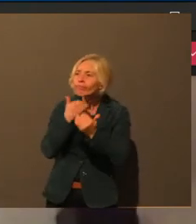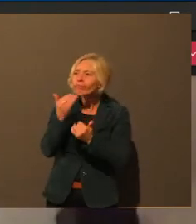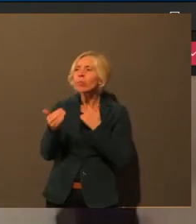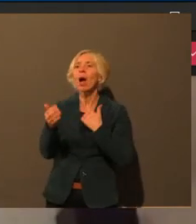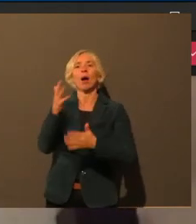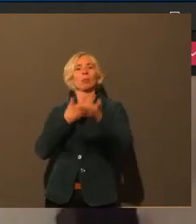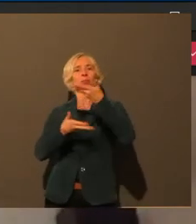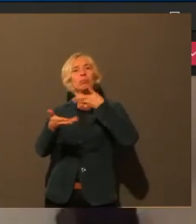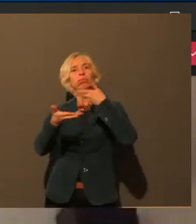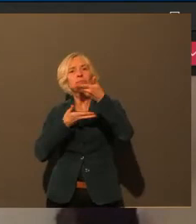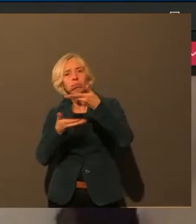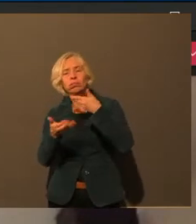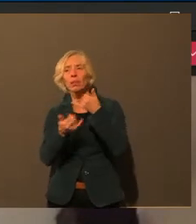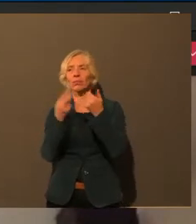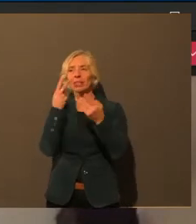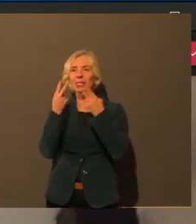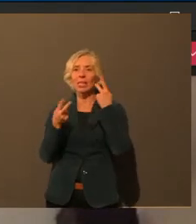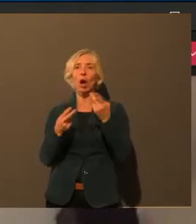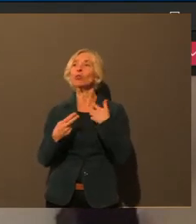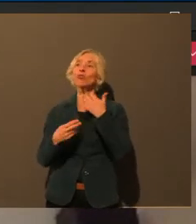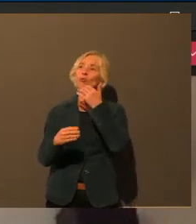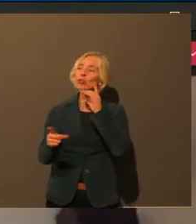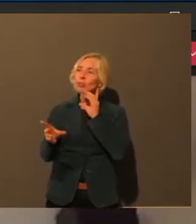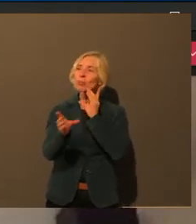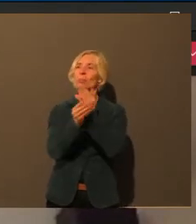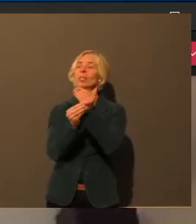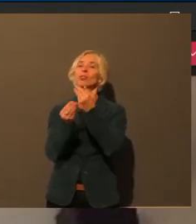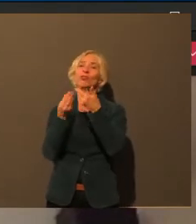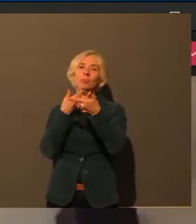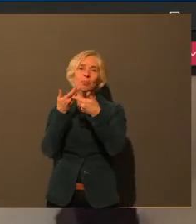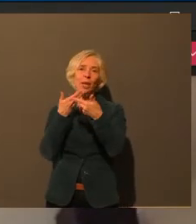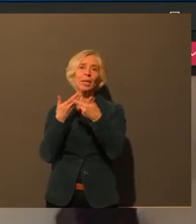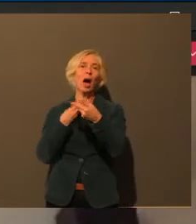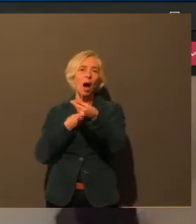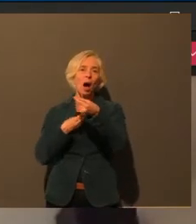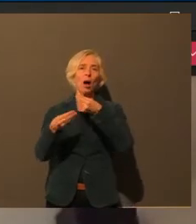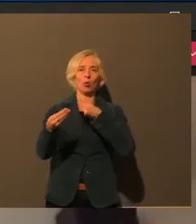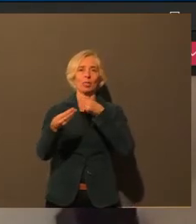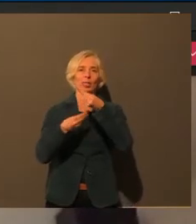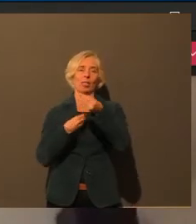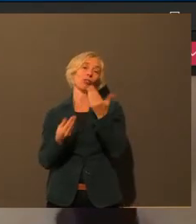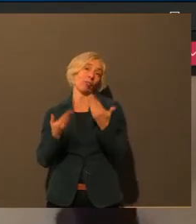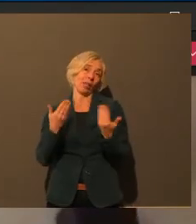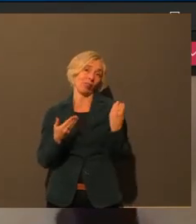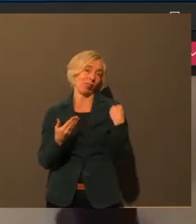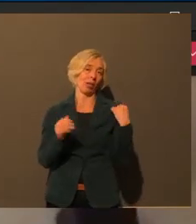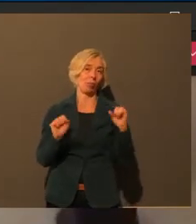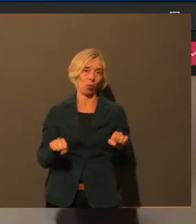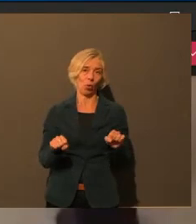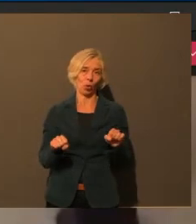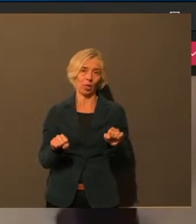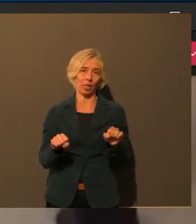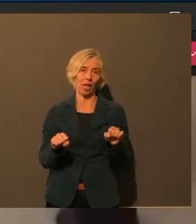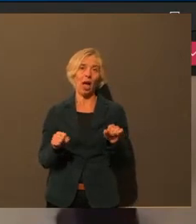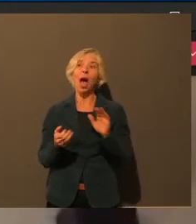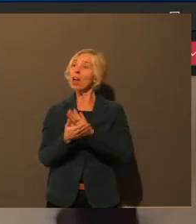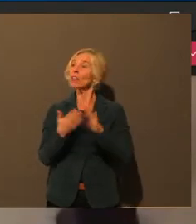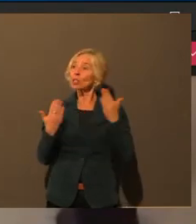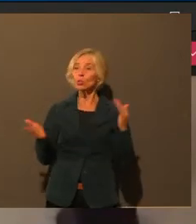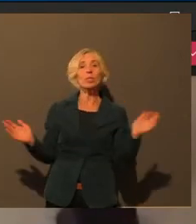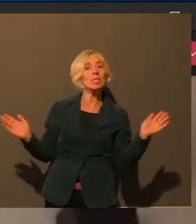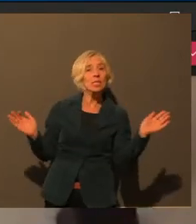mal zu sprechen mit irgendjemandem, um so, und diese einfach mal sammeln und gucken,